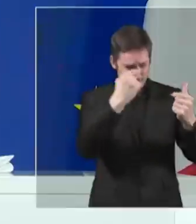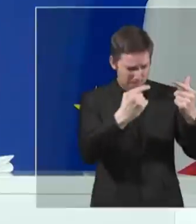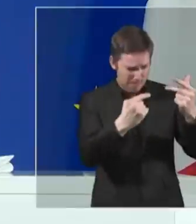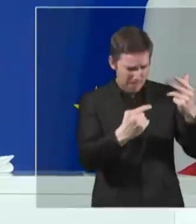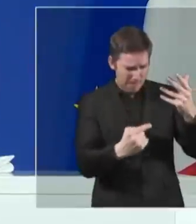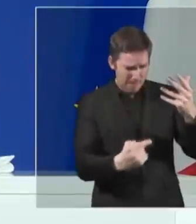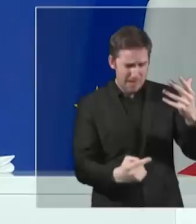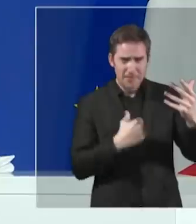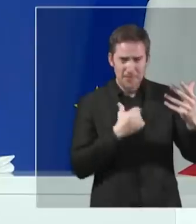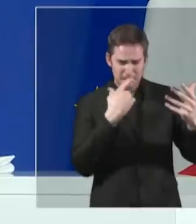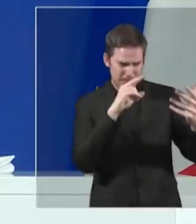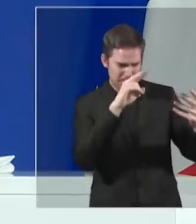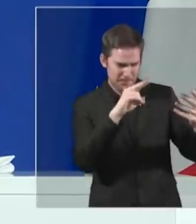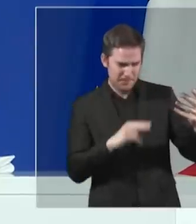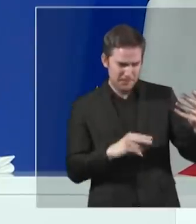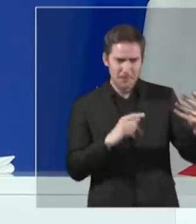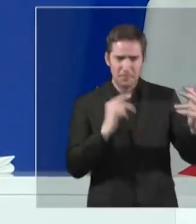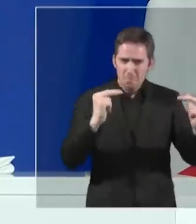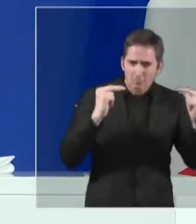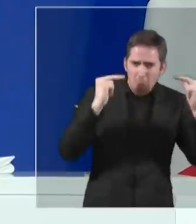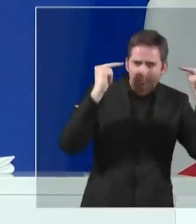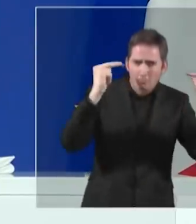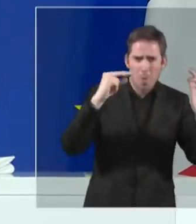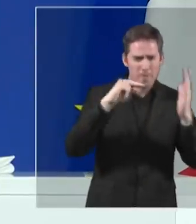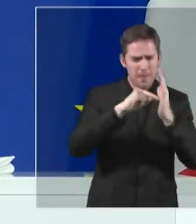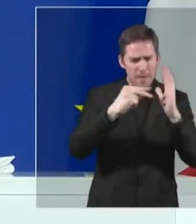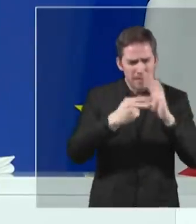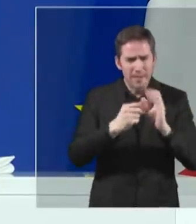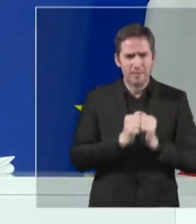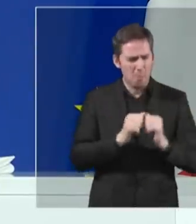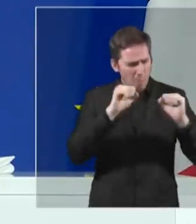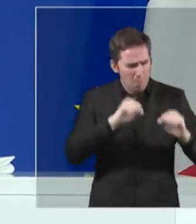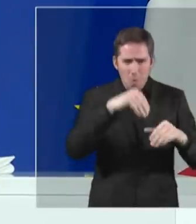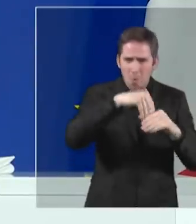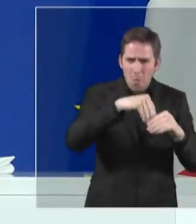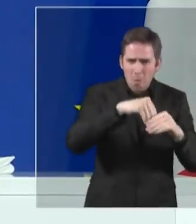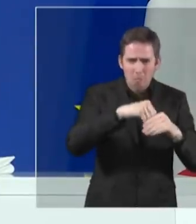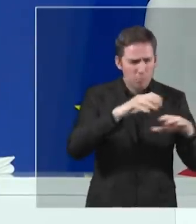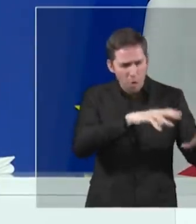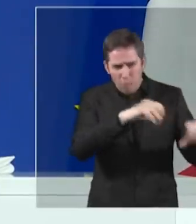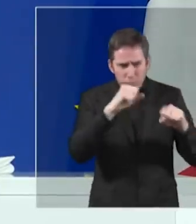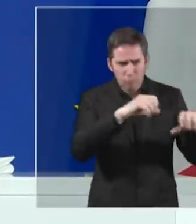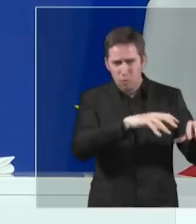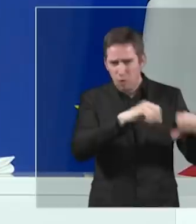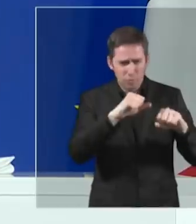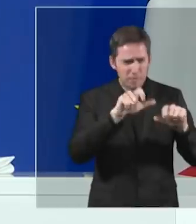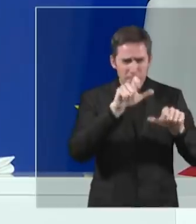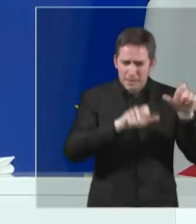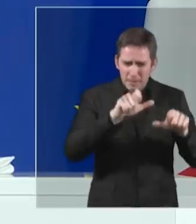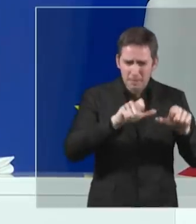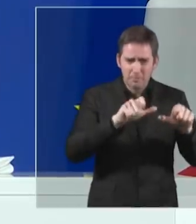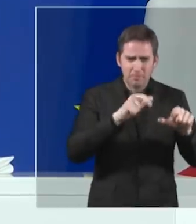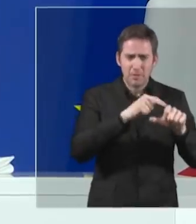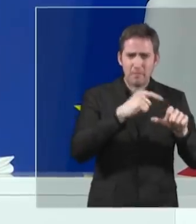à haute intensité technologique de création de valeur ou d'emploi qui vont structurer le monde de